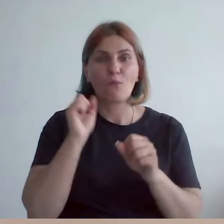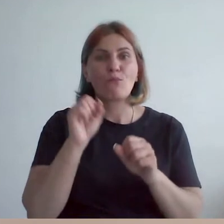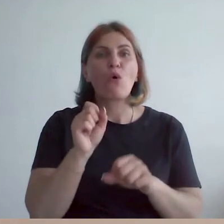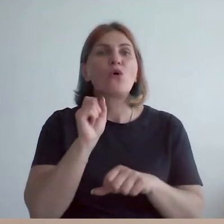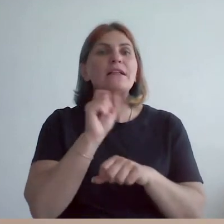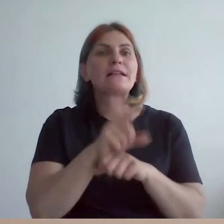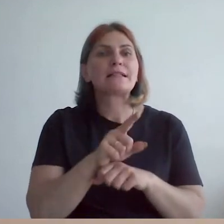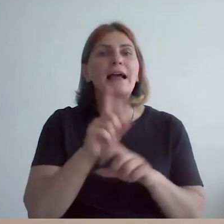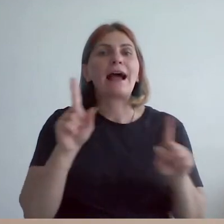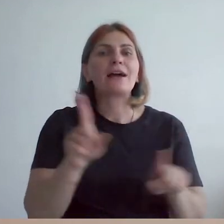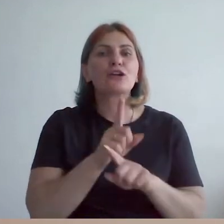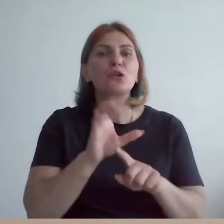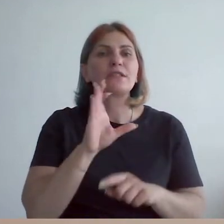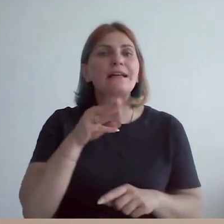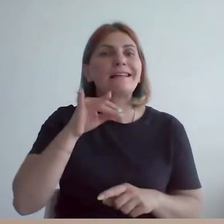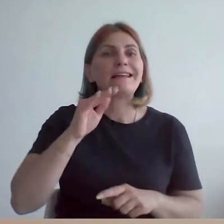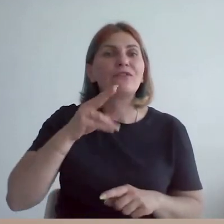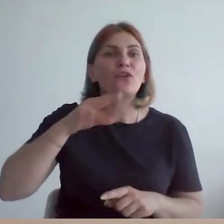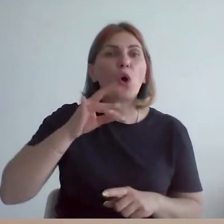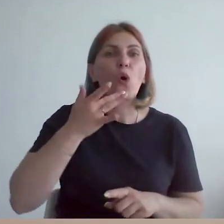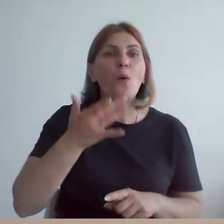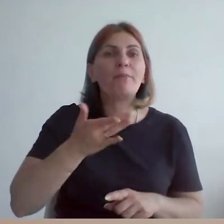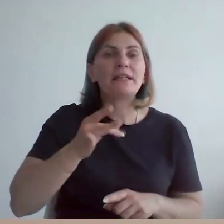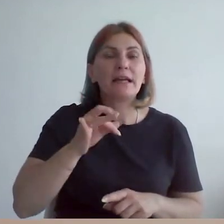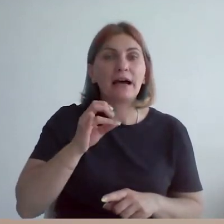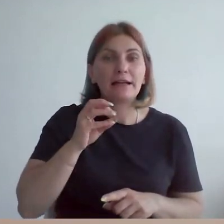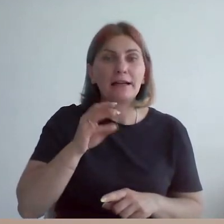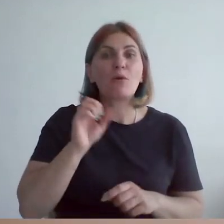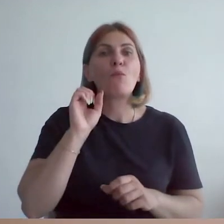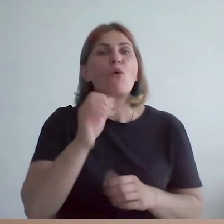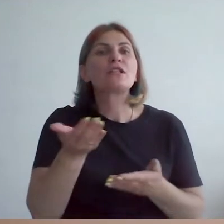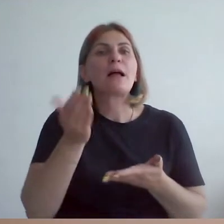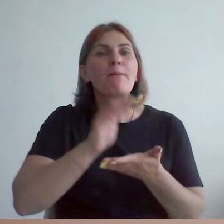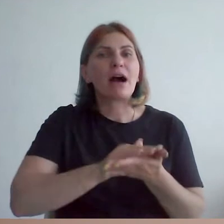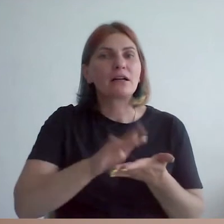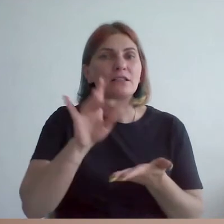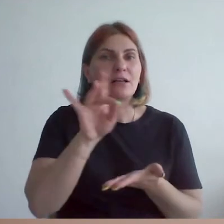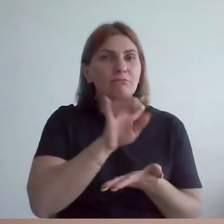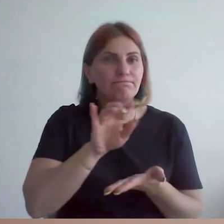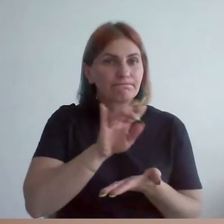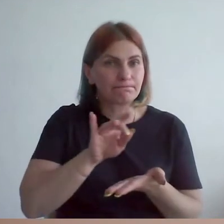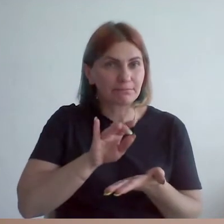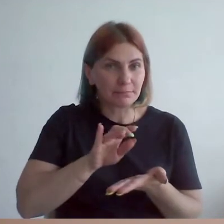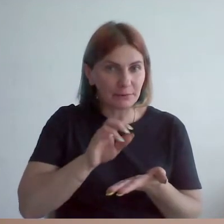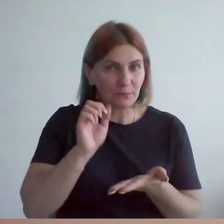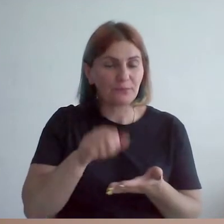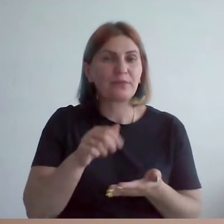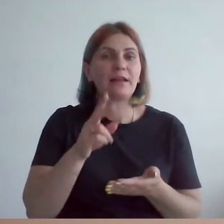тифлокомментарием и прийти, познакомиться тактильно с работами русских художников рубежа веков.